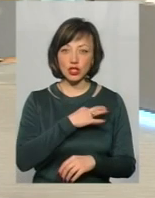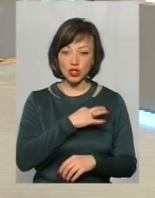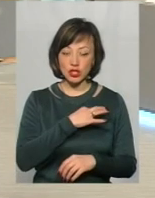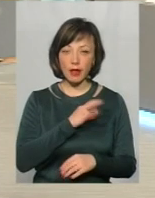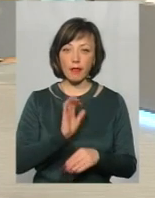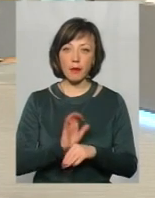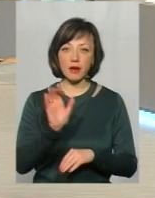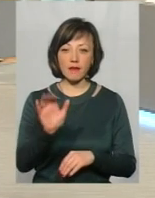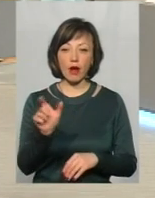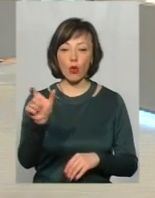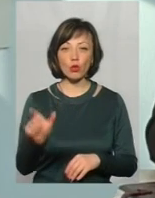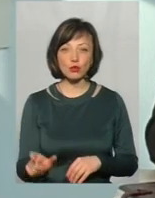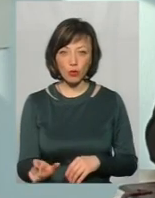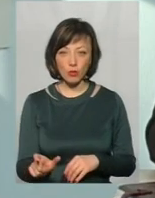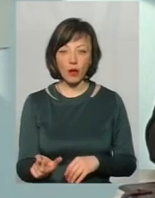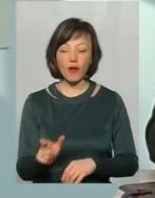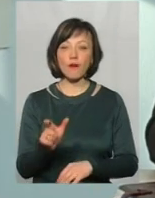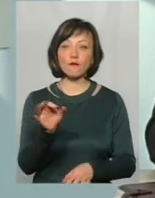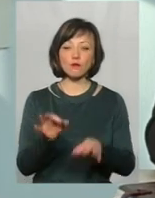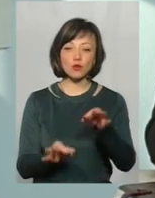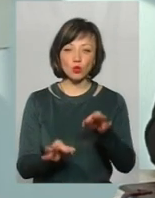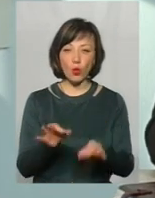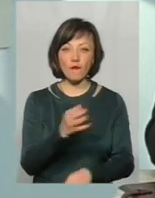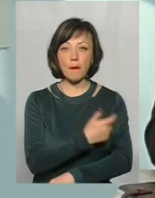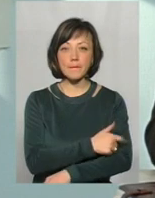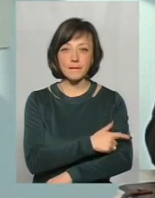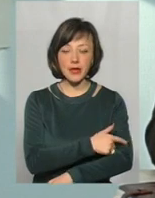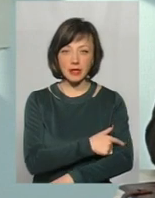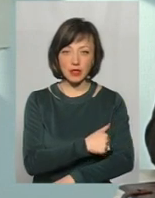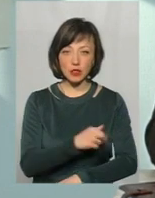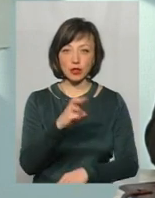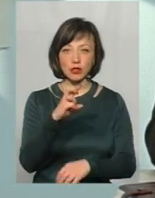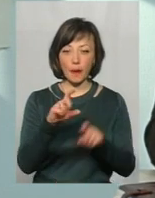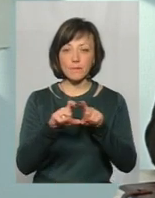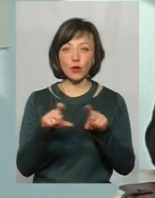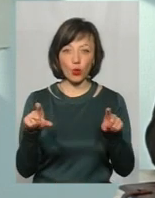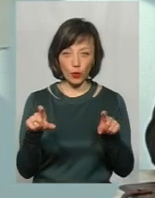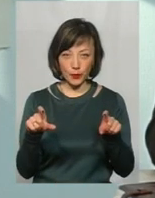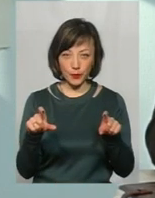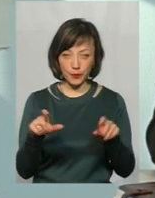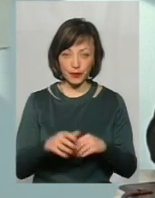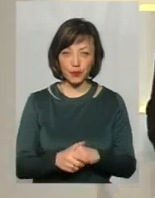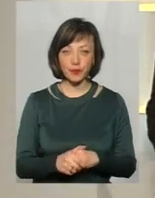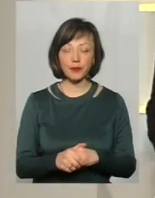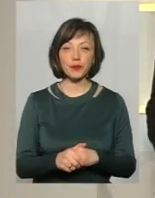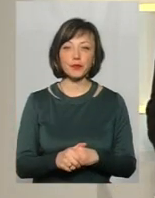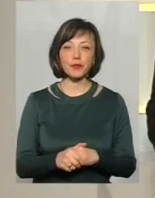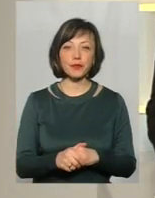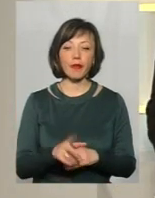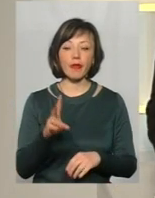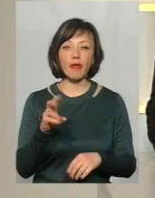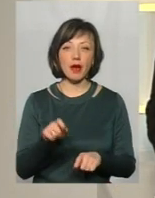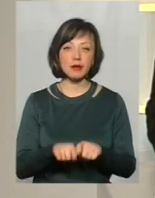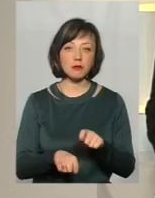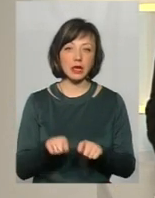направляє особу на судову медичну експертизу